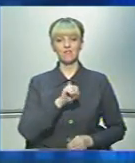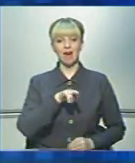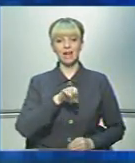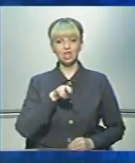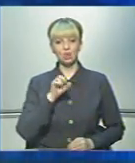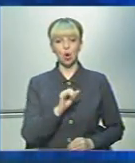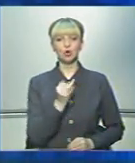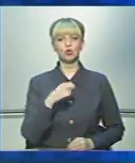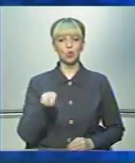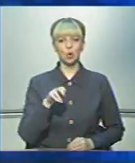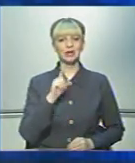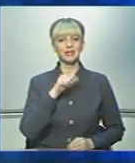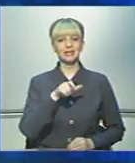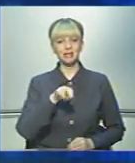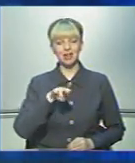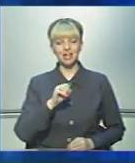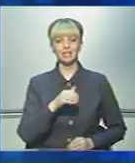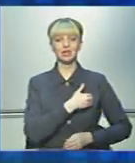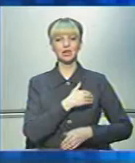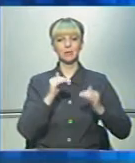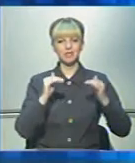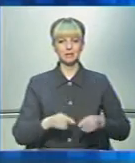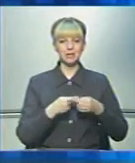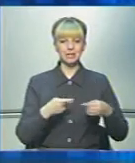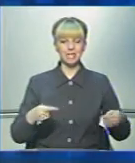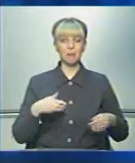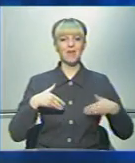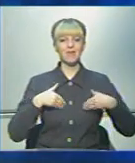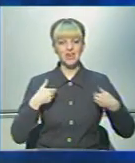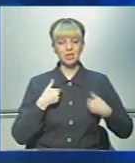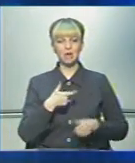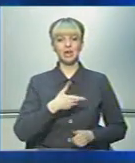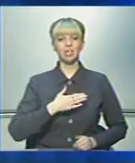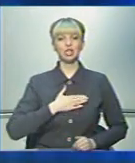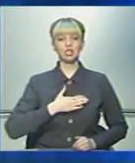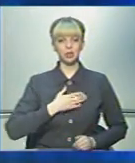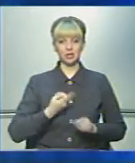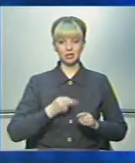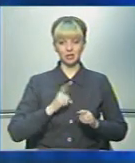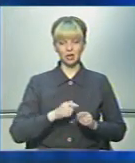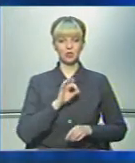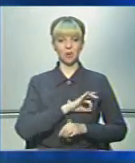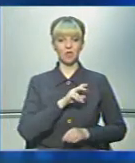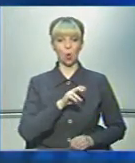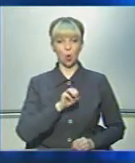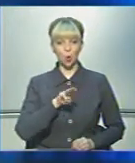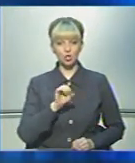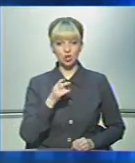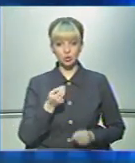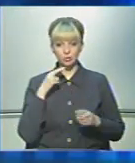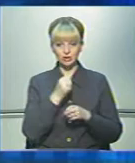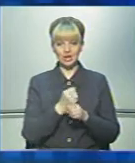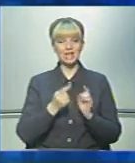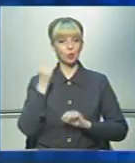валіряна, йод, зеленка, боли і жарознижуючі засоби, вітаміни і гірчичники. Це уж споживчому кошику ці ліки,